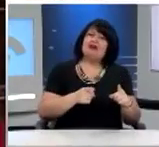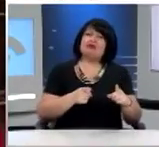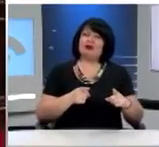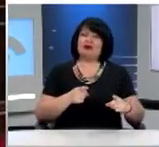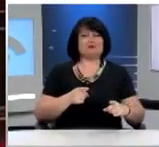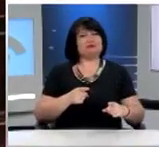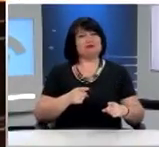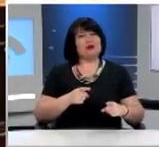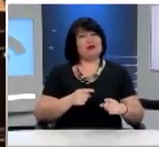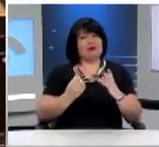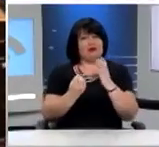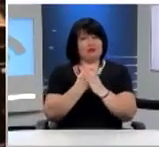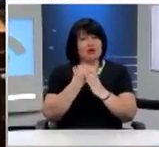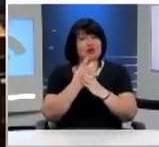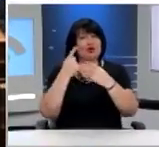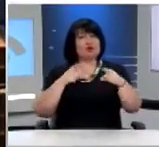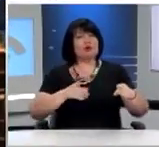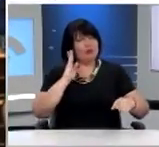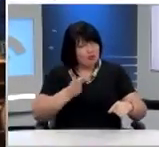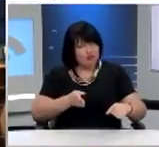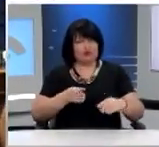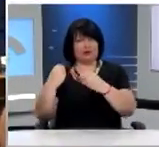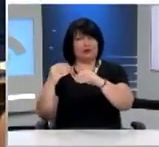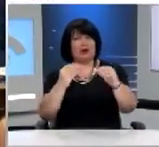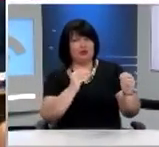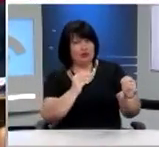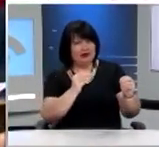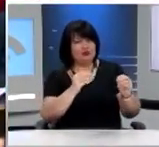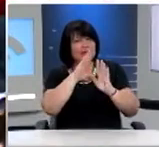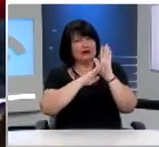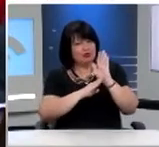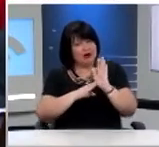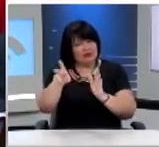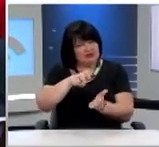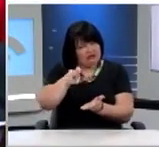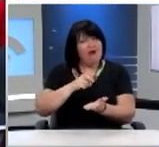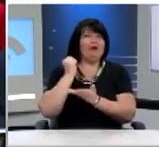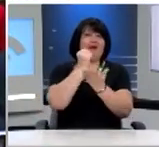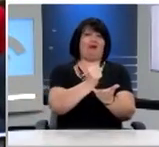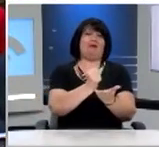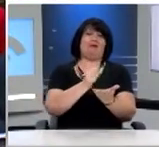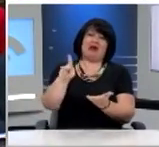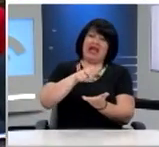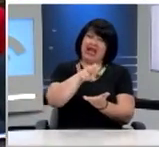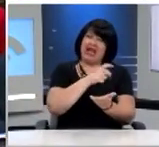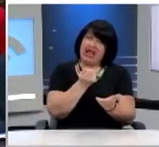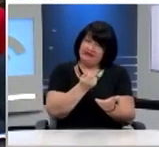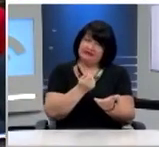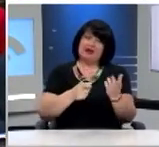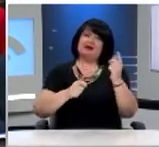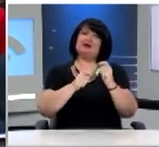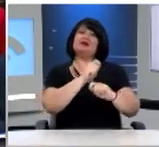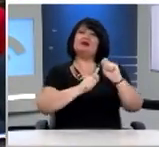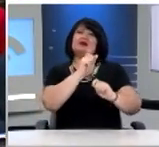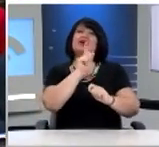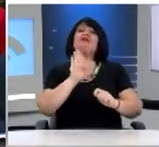προϊόντα των οποίων βέβαια θα μπορούσαν να φανούν εξαιρετικά προσωδοφόρα για τα ίδια τα επιμορφωτικά προγράμματα. Ταυτόχρονα, οι πόροι που θα αντλούνται θα δαπανώνται ώστε να βελτιωθεί